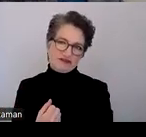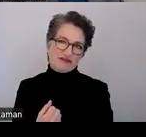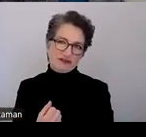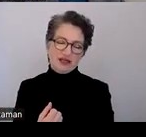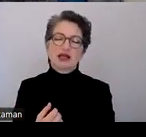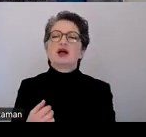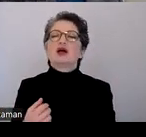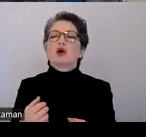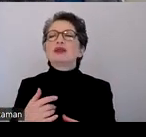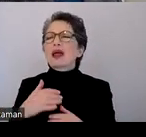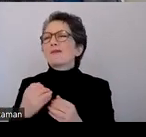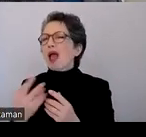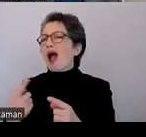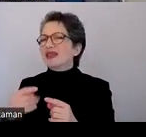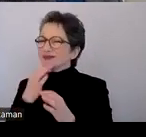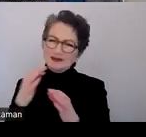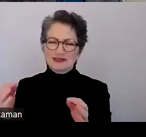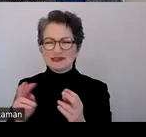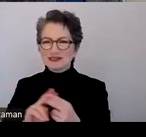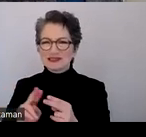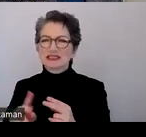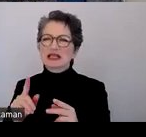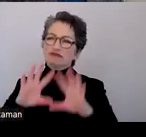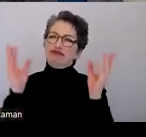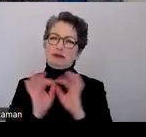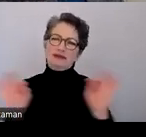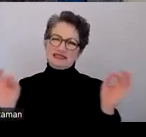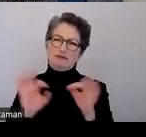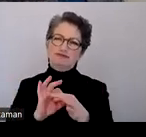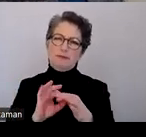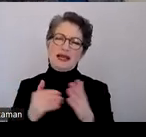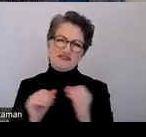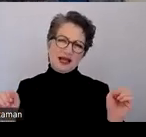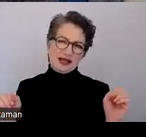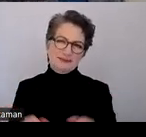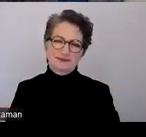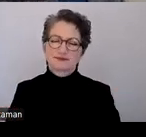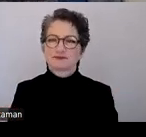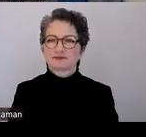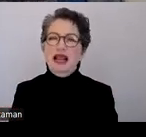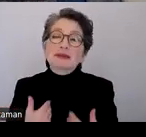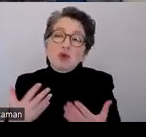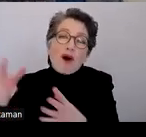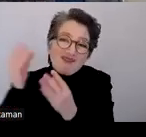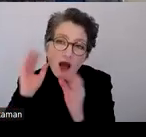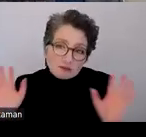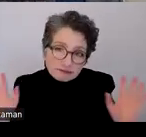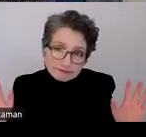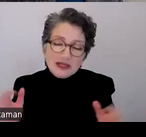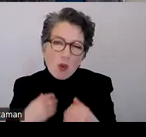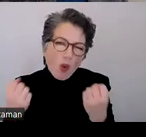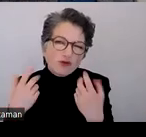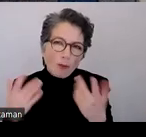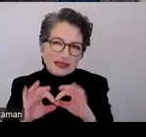Und was ich so gehört habe, ist es dann tatsächlich besser auch bezüglich Barrierefreiheit. Also ich hoffe doch, dass es besser wird.